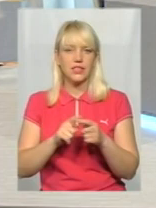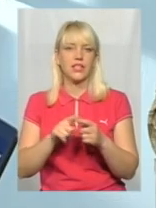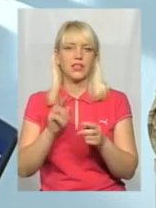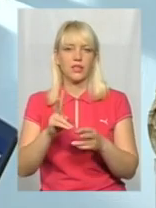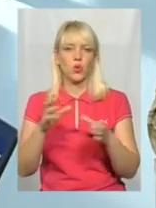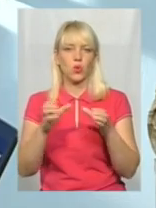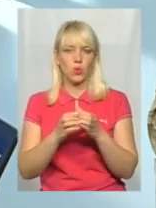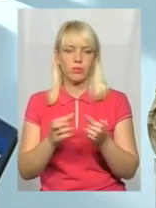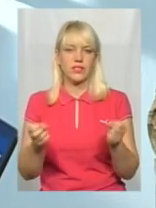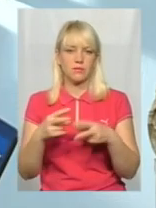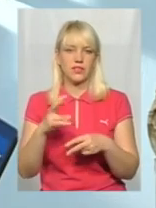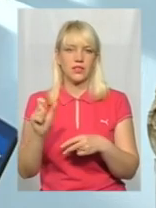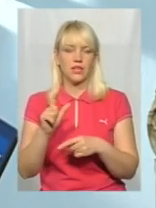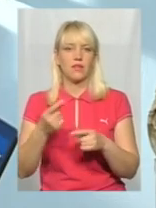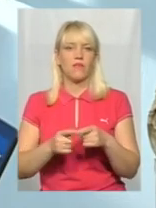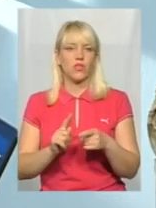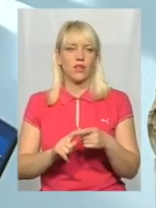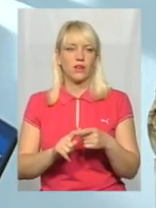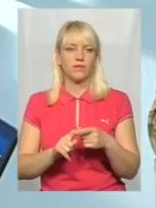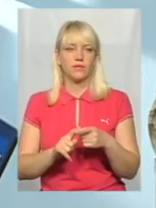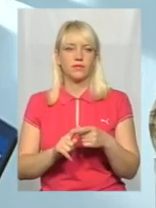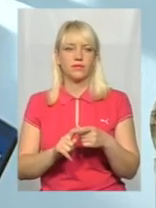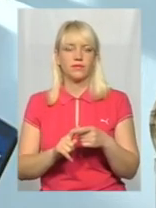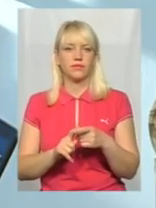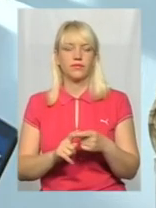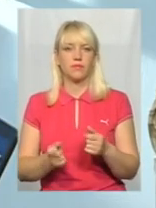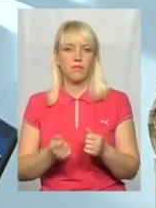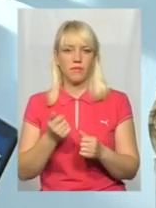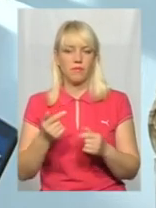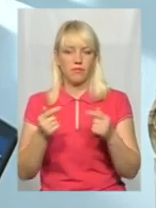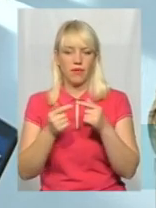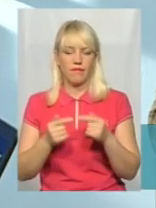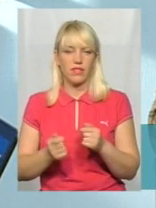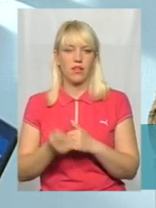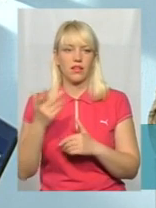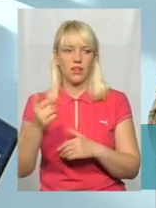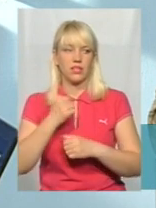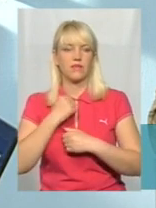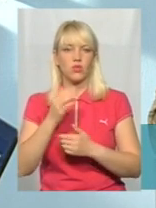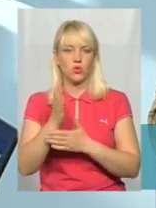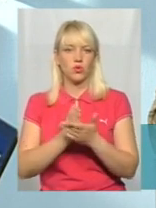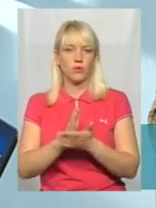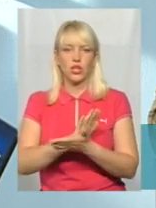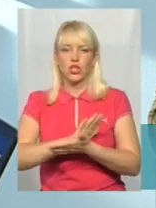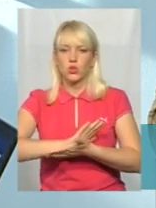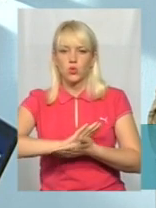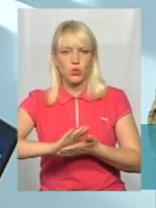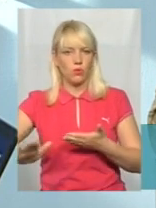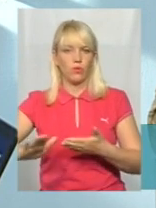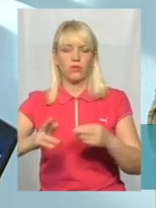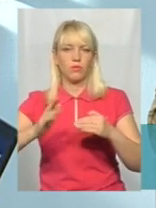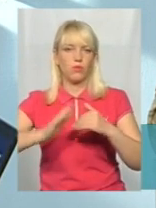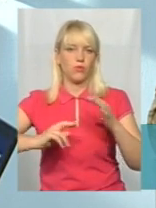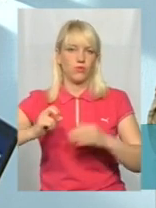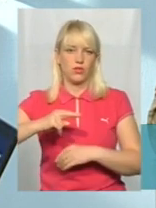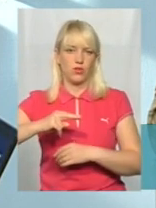спеціальних призначень, це є вже певна кількість військовослужбовців, суто професіоналів, тому що